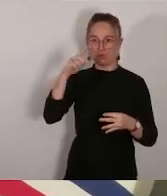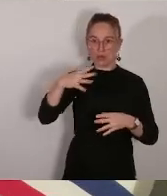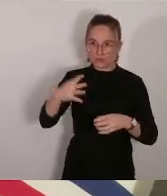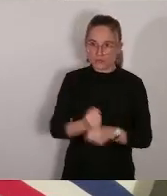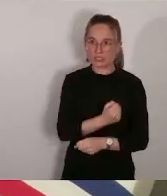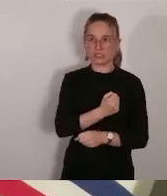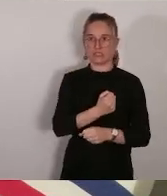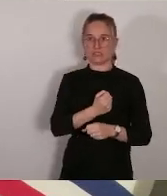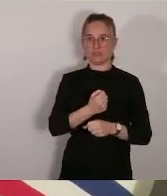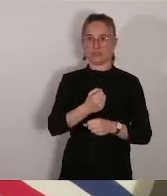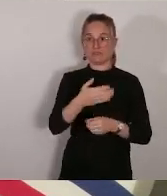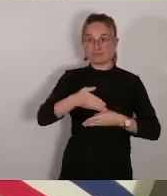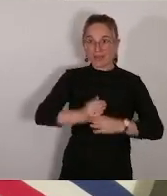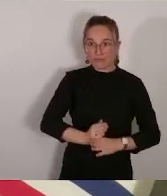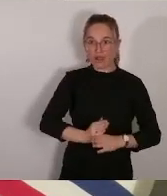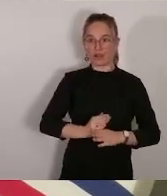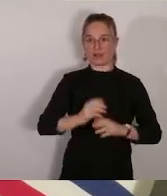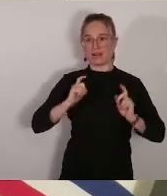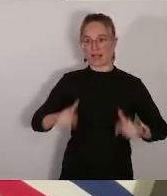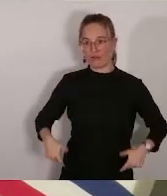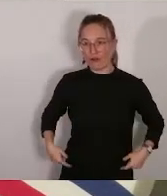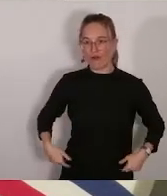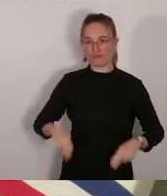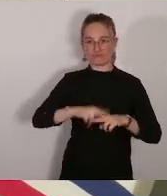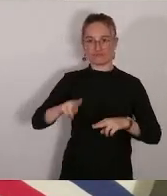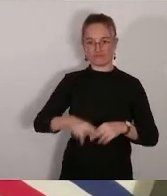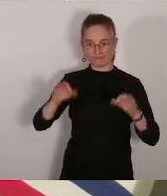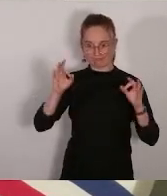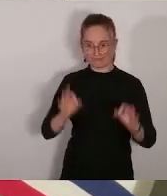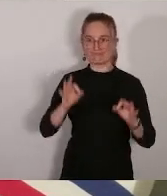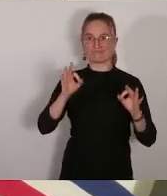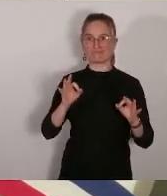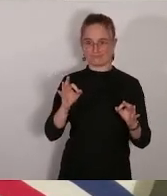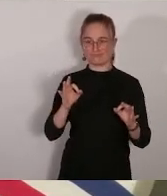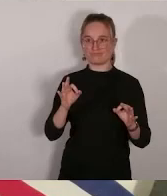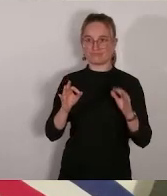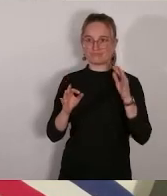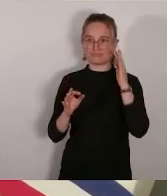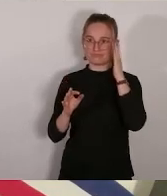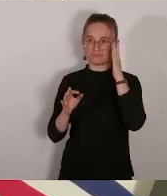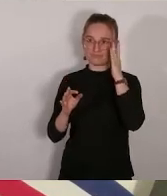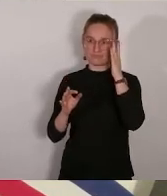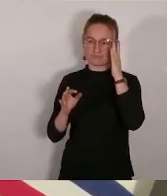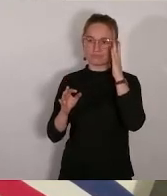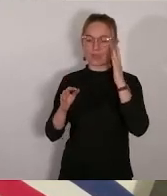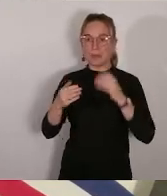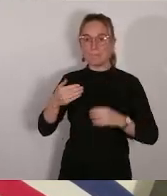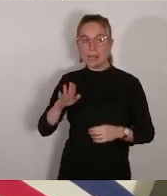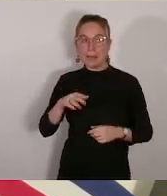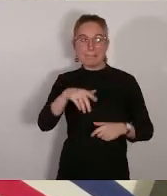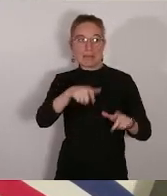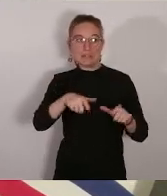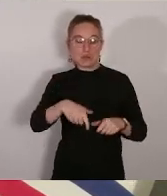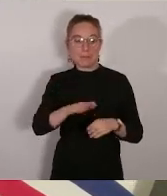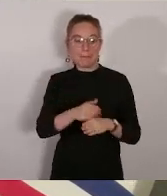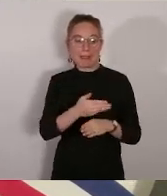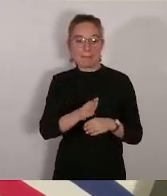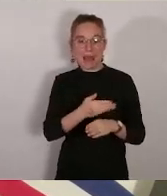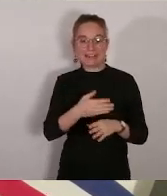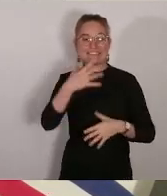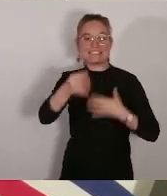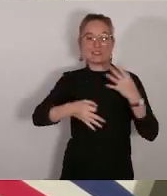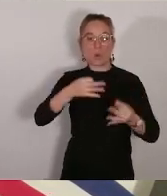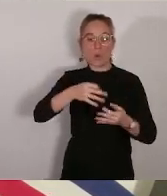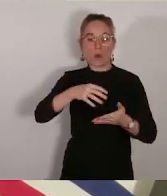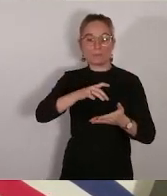livraisons de chantiers voilà sinon les personnes qui font vos interventions peut-être la prochaine fois vous nous